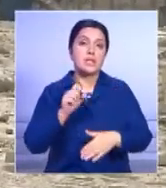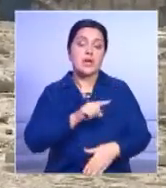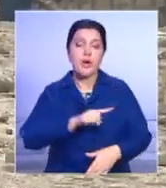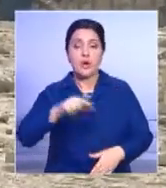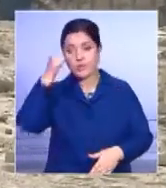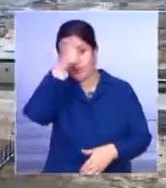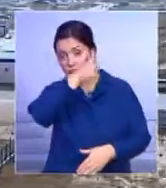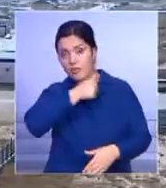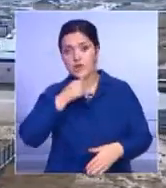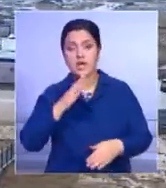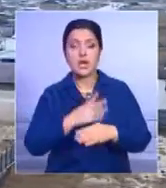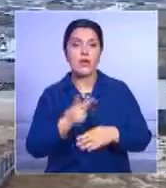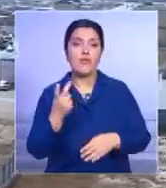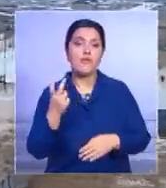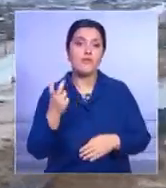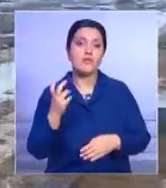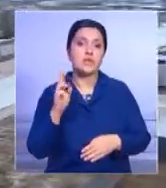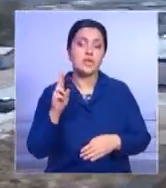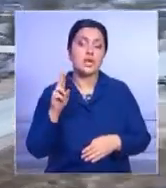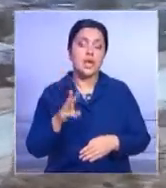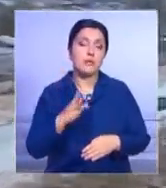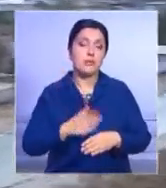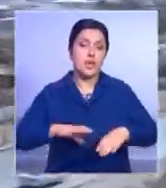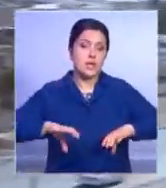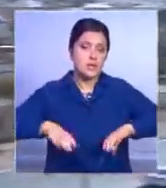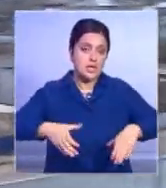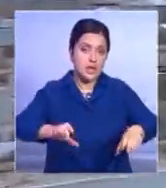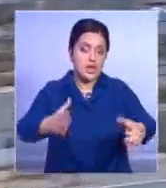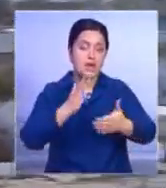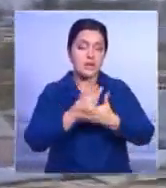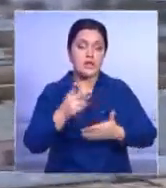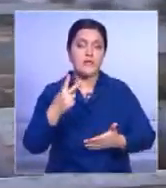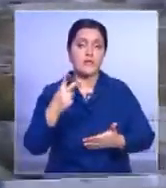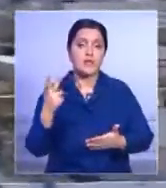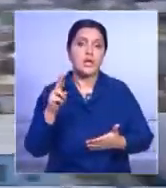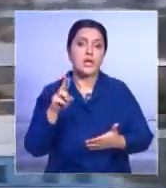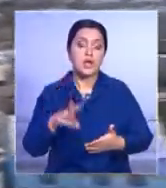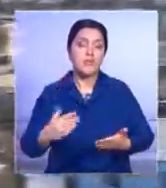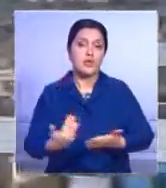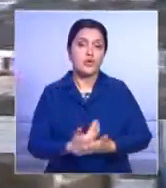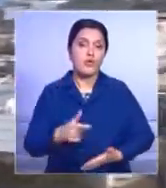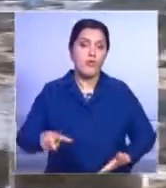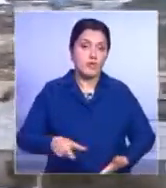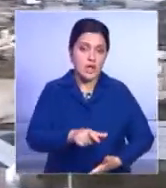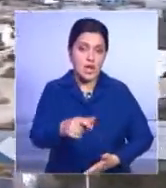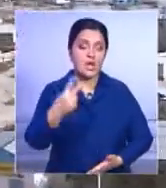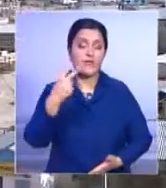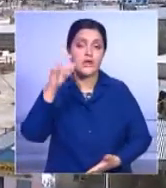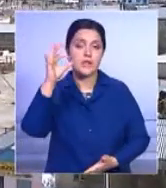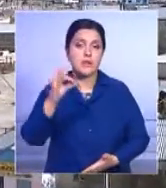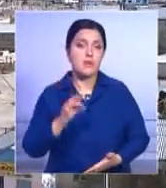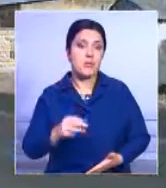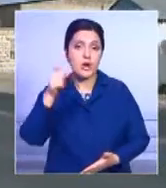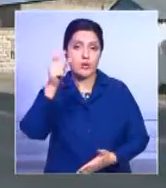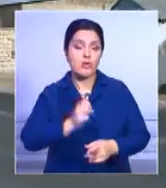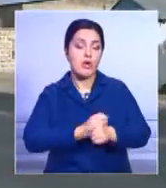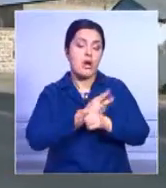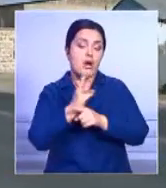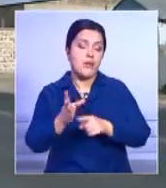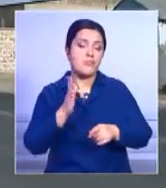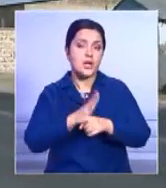проложено более 200 километров тротуаров, около 23 километров новых дорог, а 20% жителей обеспечены